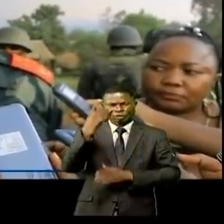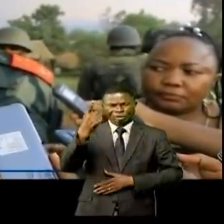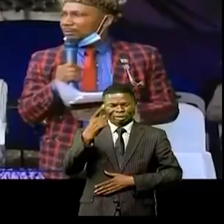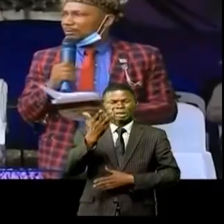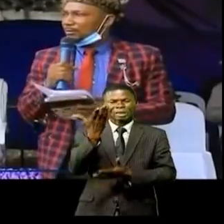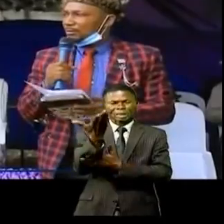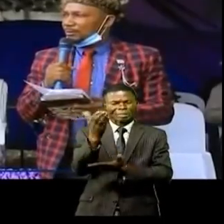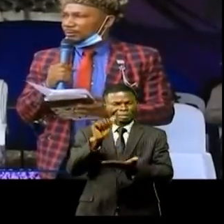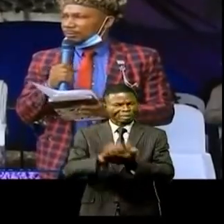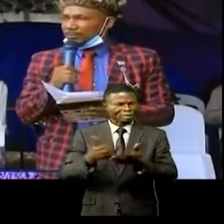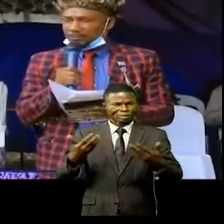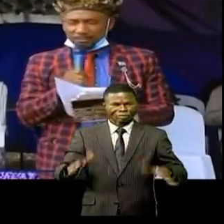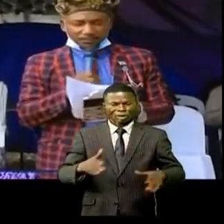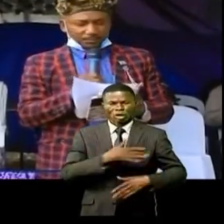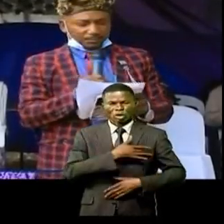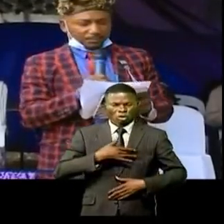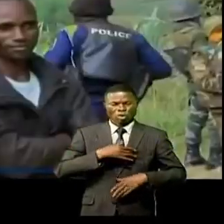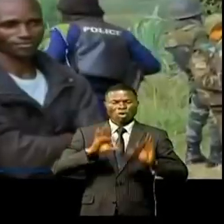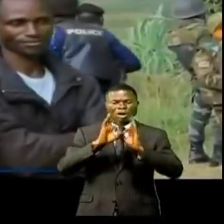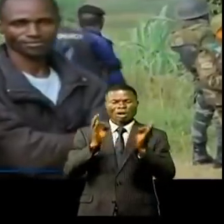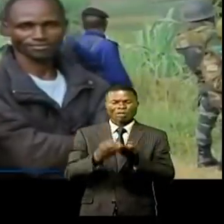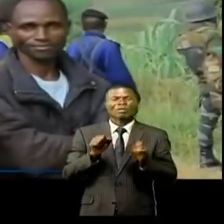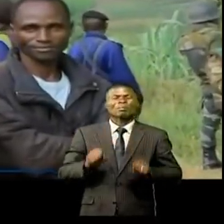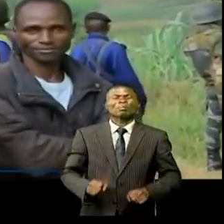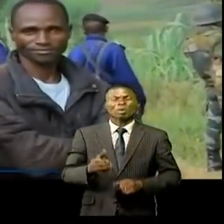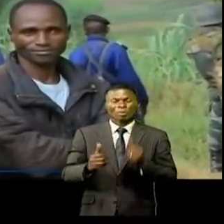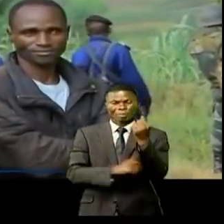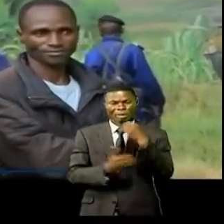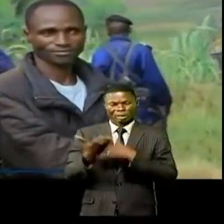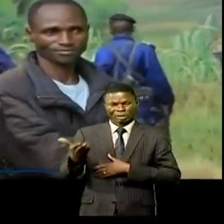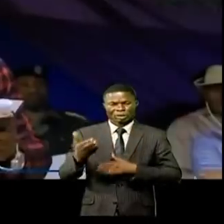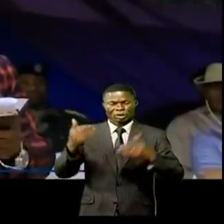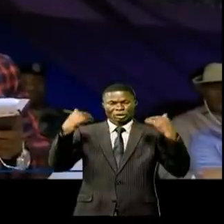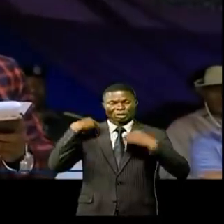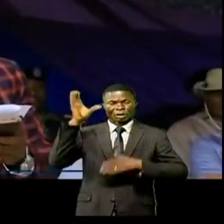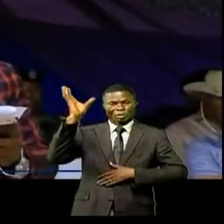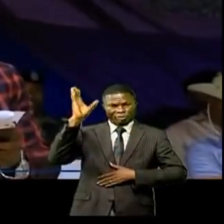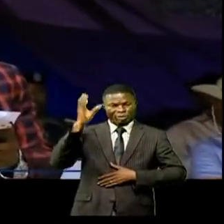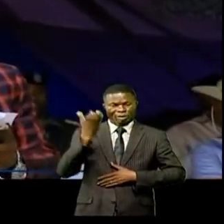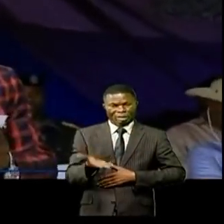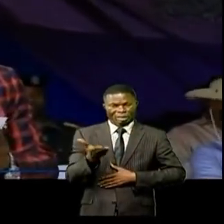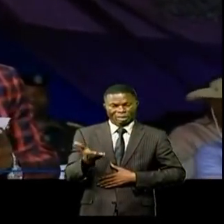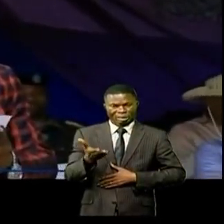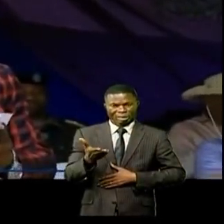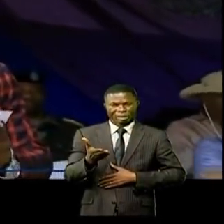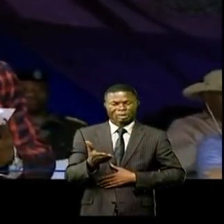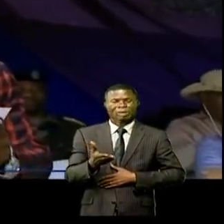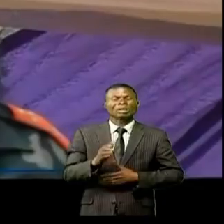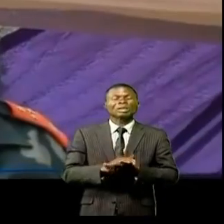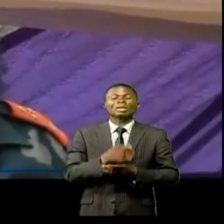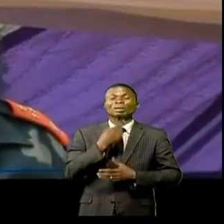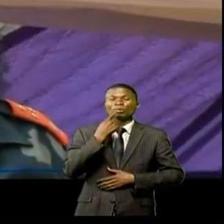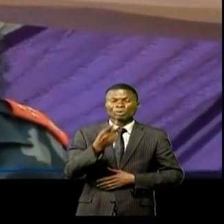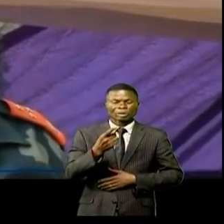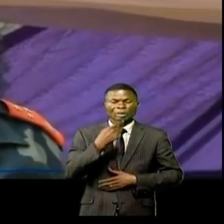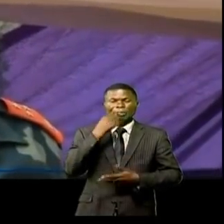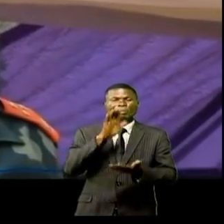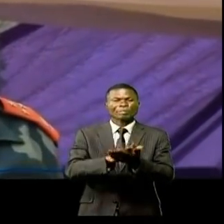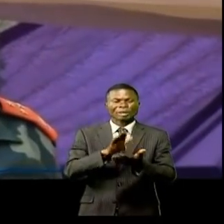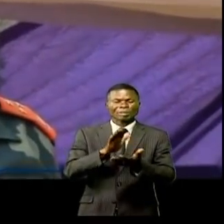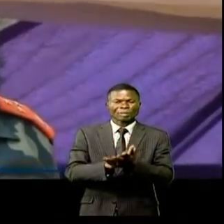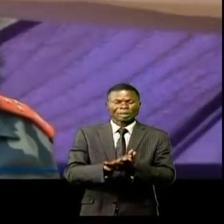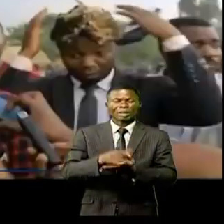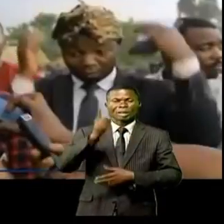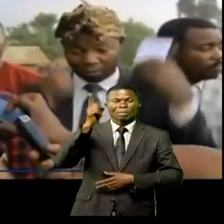ce que je peux dire à ce moment-là. Au nom des familles pleurées, le chef de la chefferie de Baboa Boko Zora Boulé Mijonance a été mojiste pour remercier les premiers